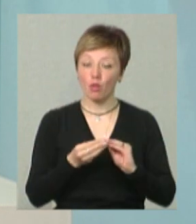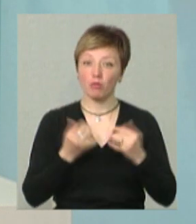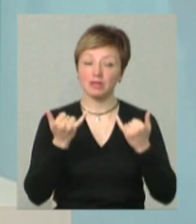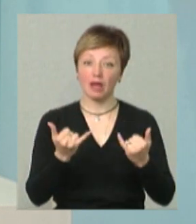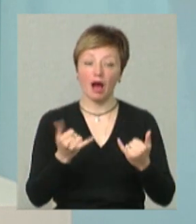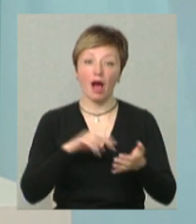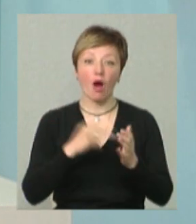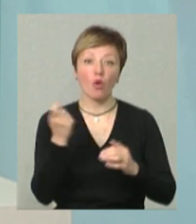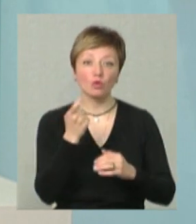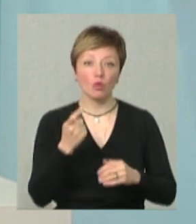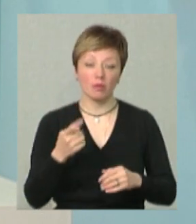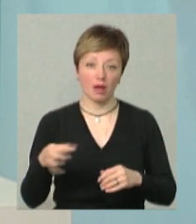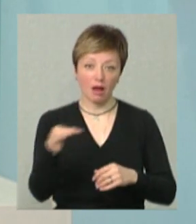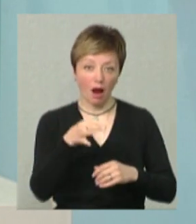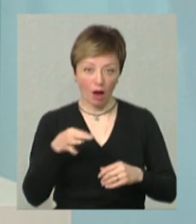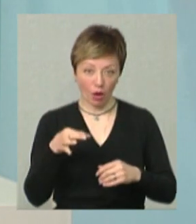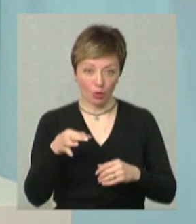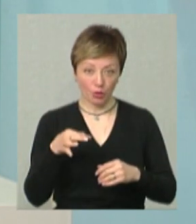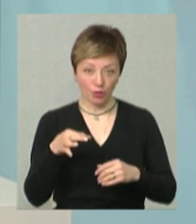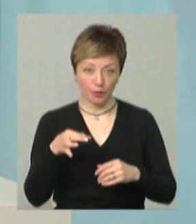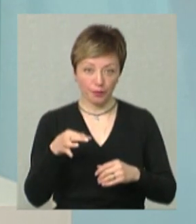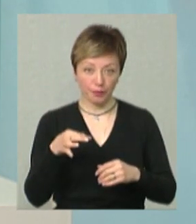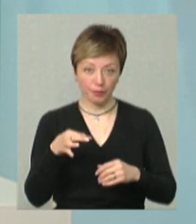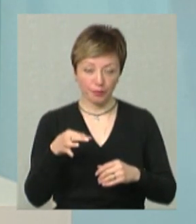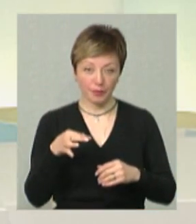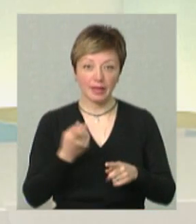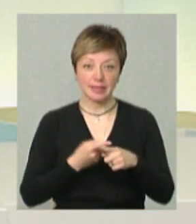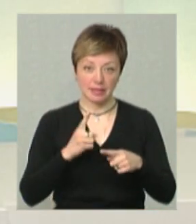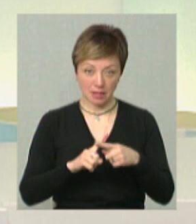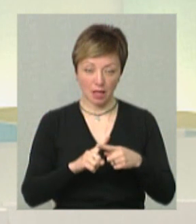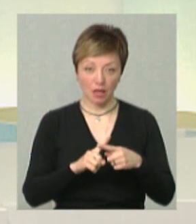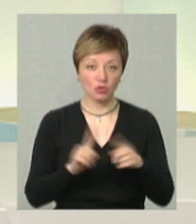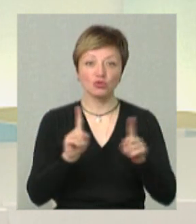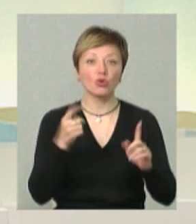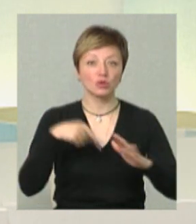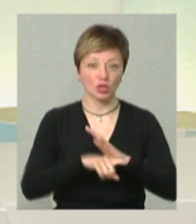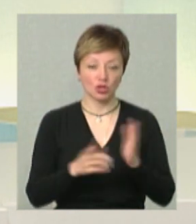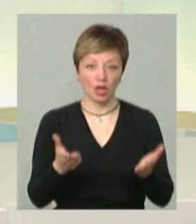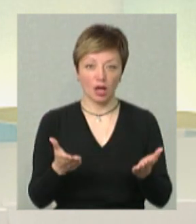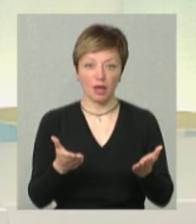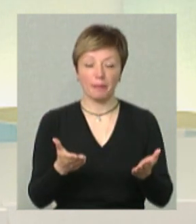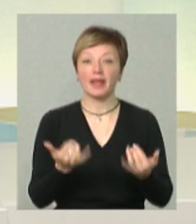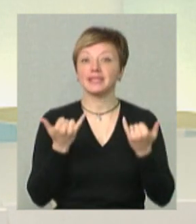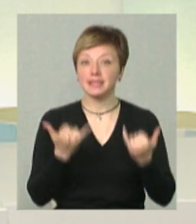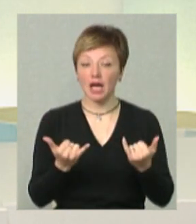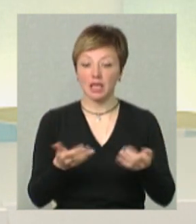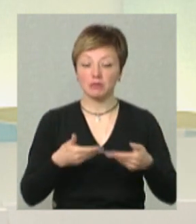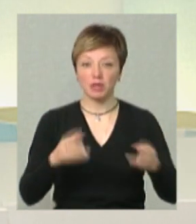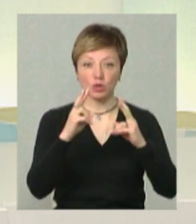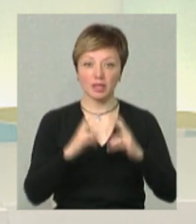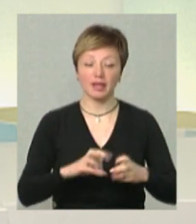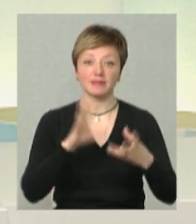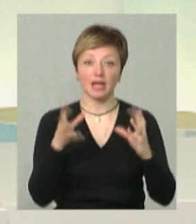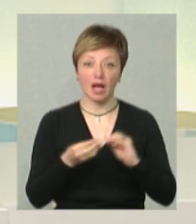економіки краю це що означає? Зараз ми розглядаємо